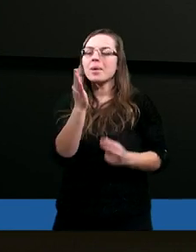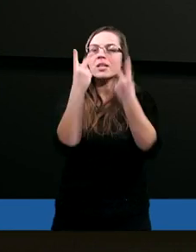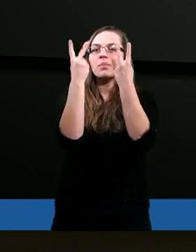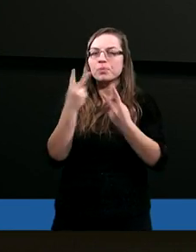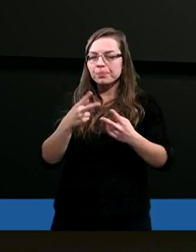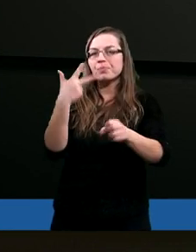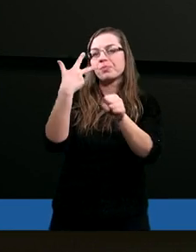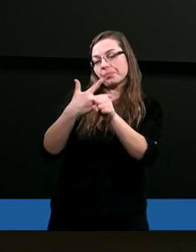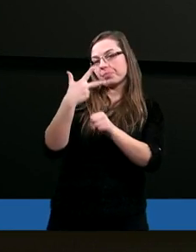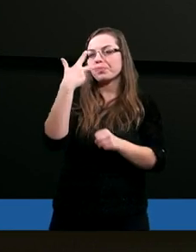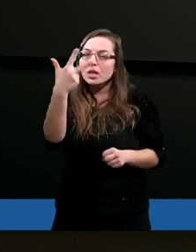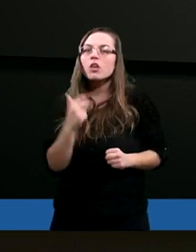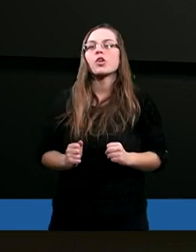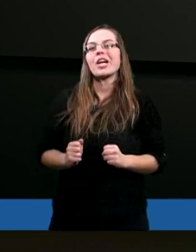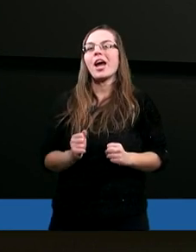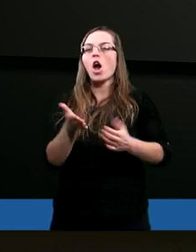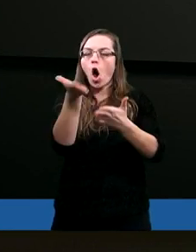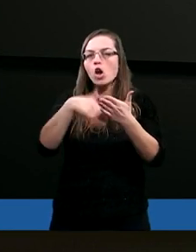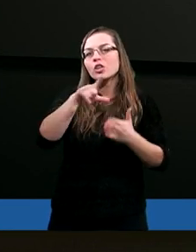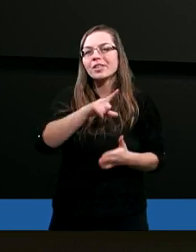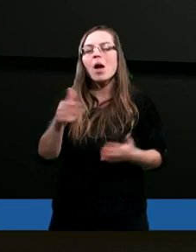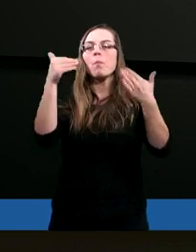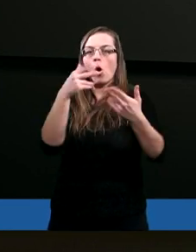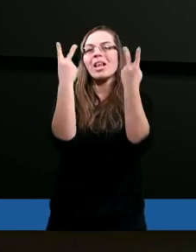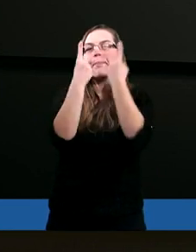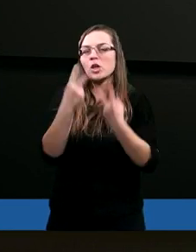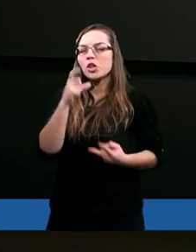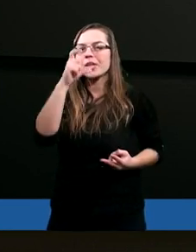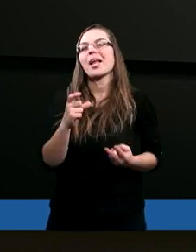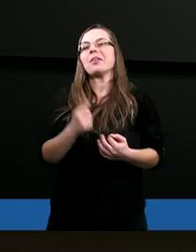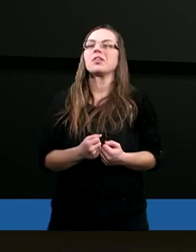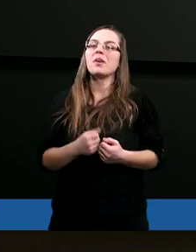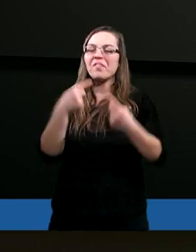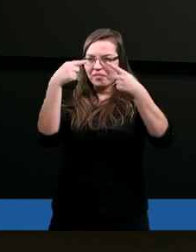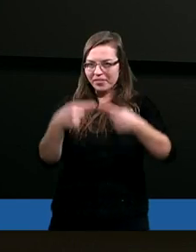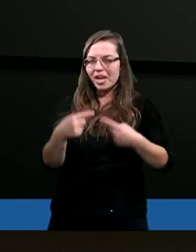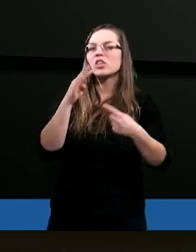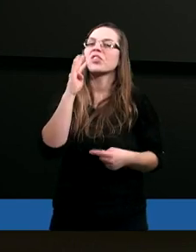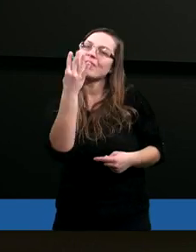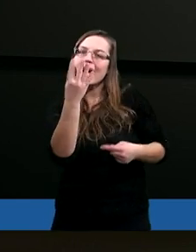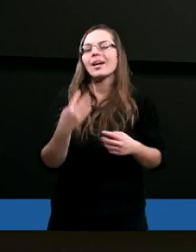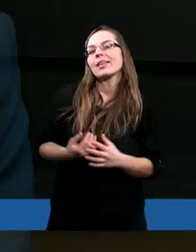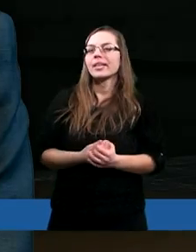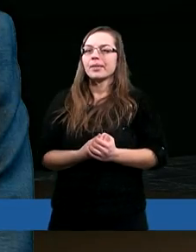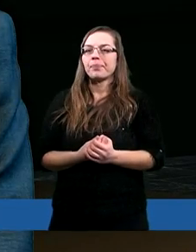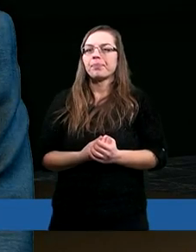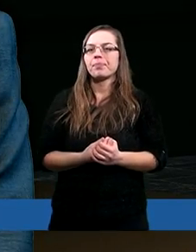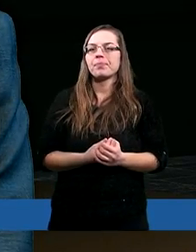w 33 rozdziale mogli przeczytać w wierszu czwartym.